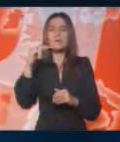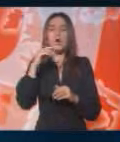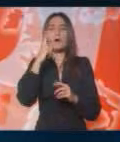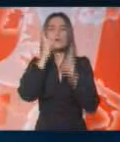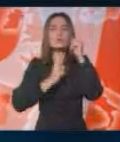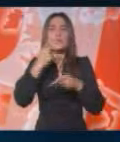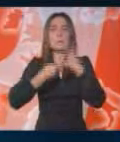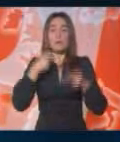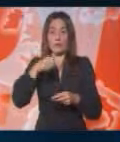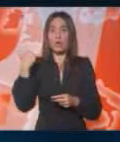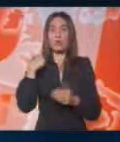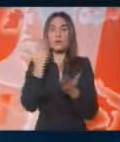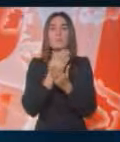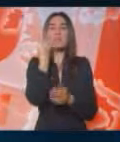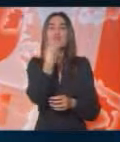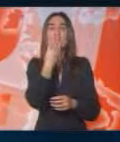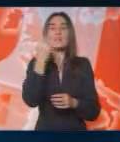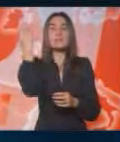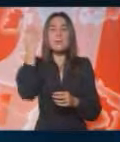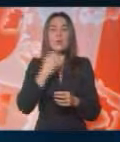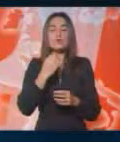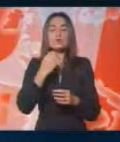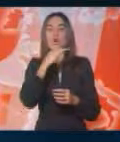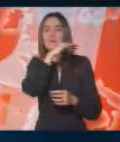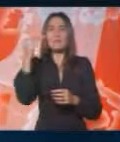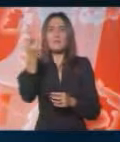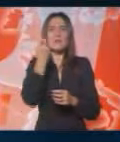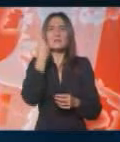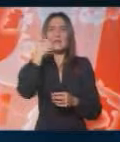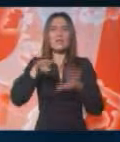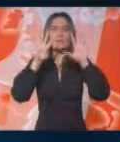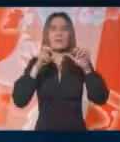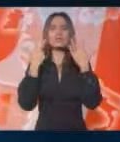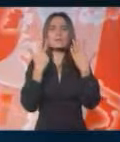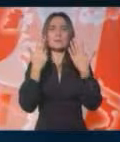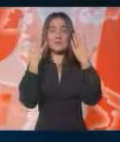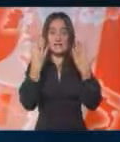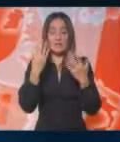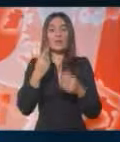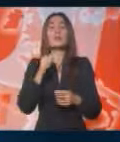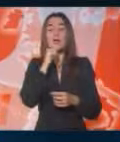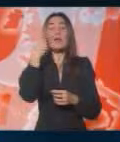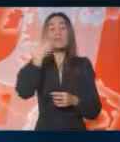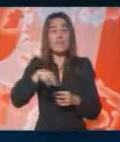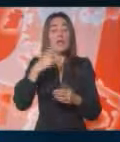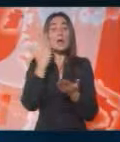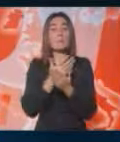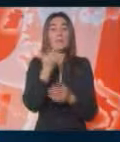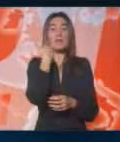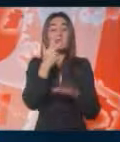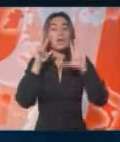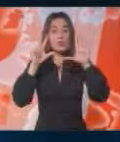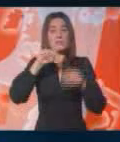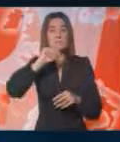proizvodnje će u ovoj godini biti na 40% nivoa iz 1989. dok je 2000. bio na 38